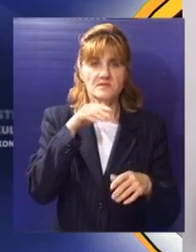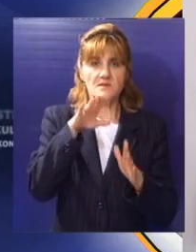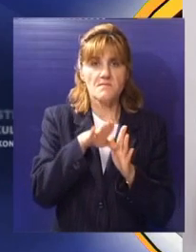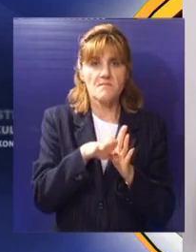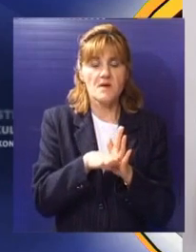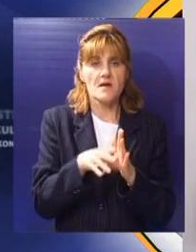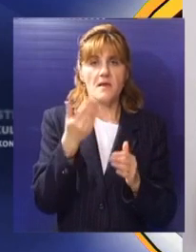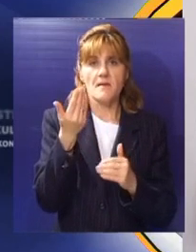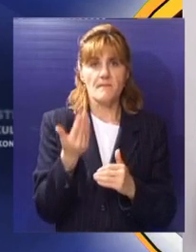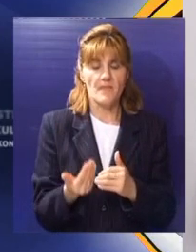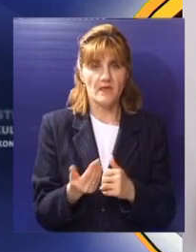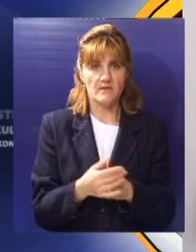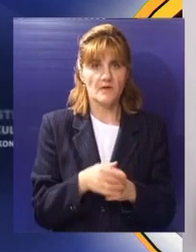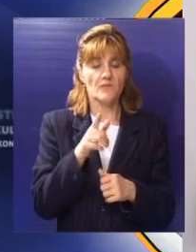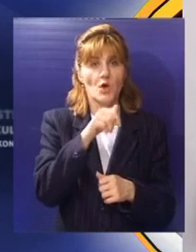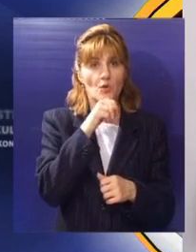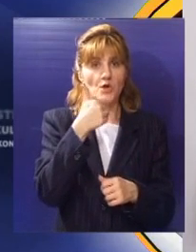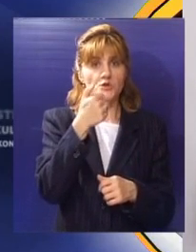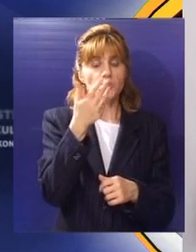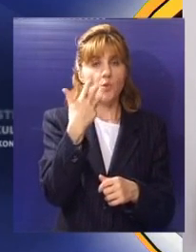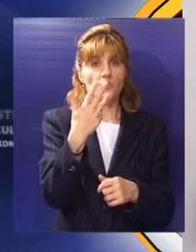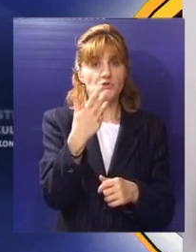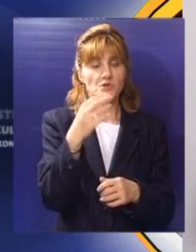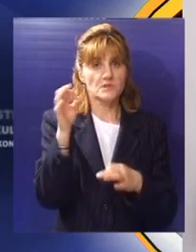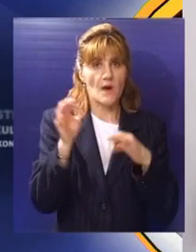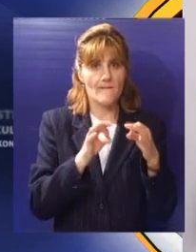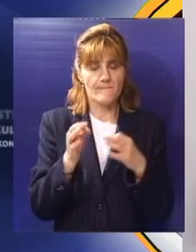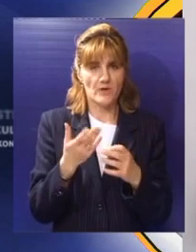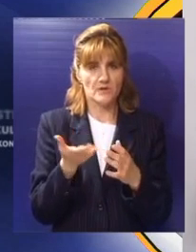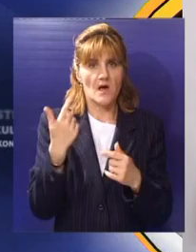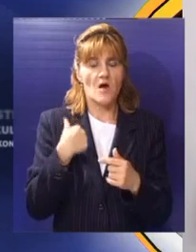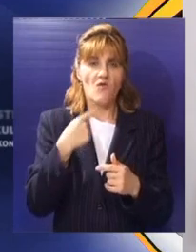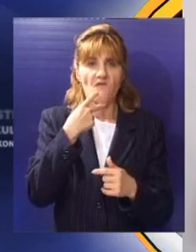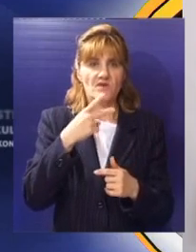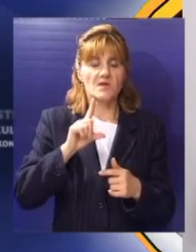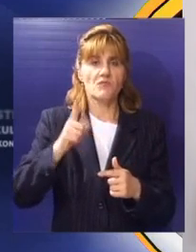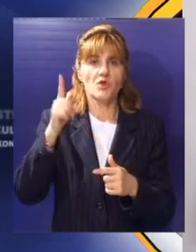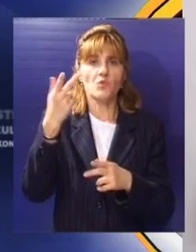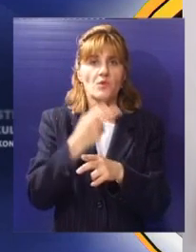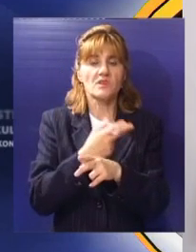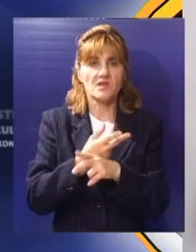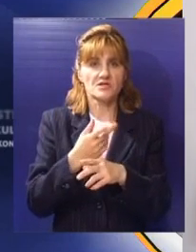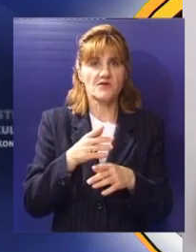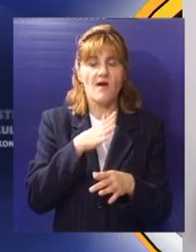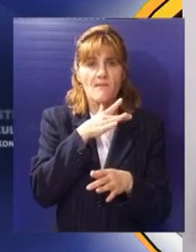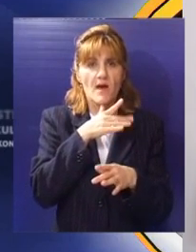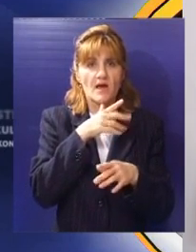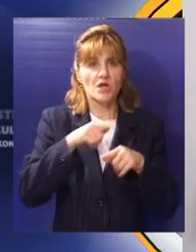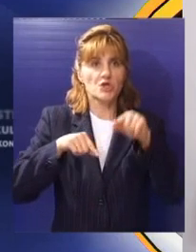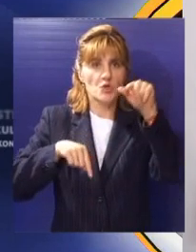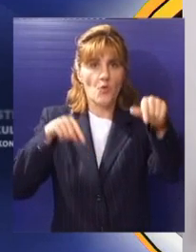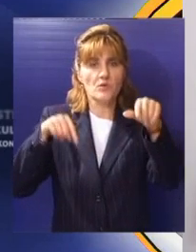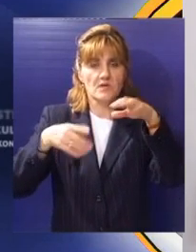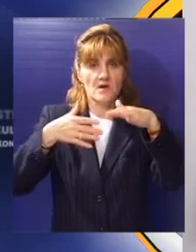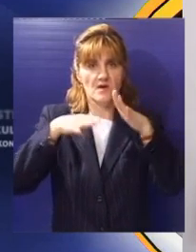40 do 120%. Ako to uporedimo sa zemljama bivša Srlja, samo Makedonija je ispod nas,